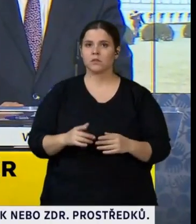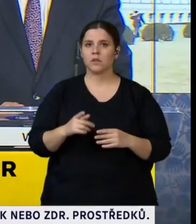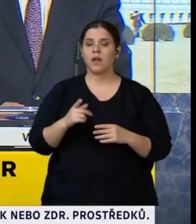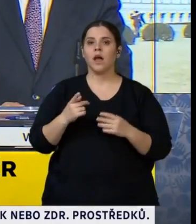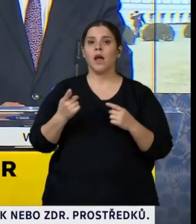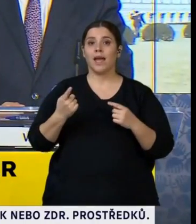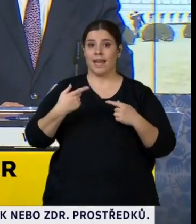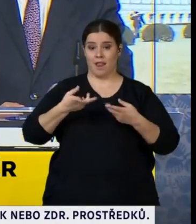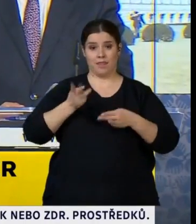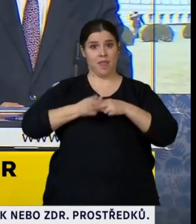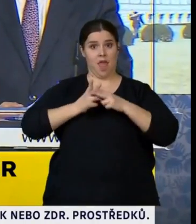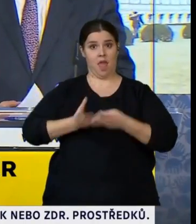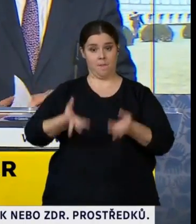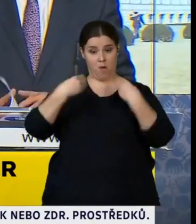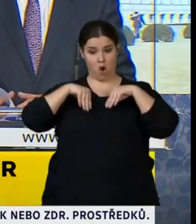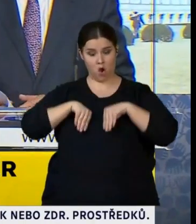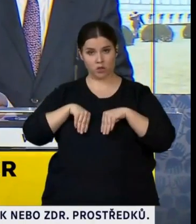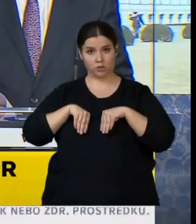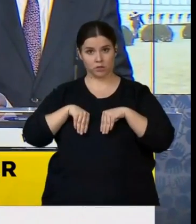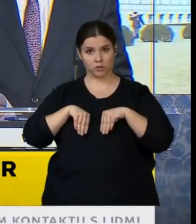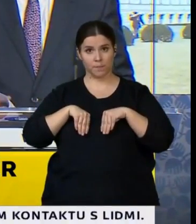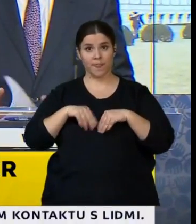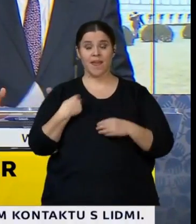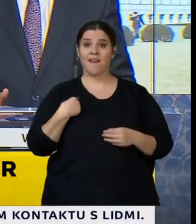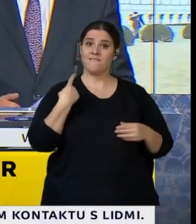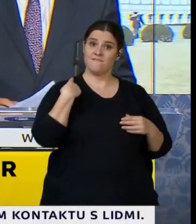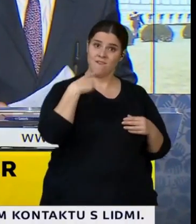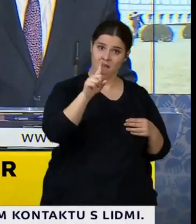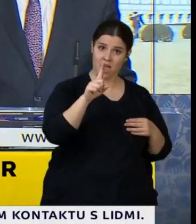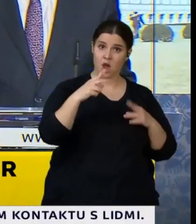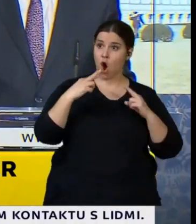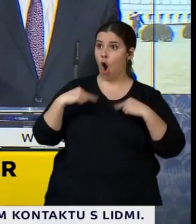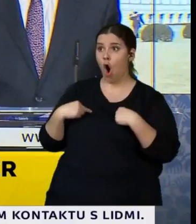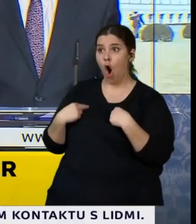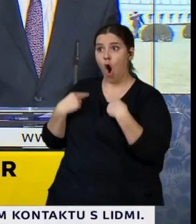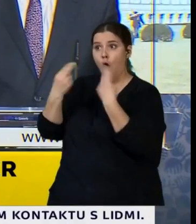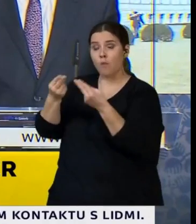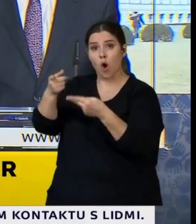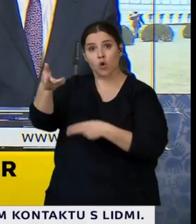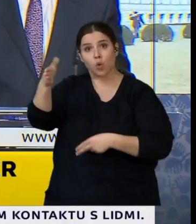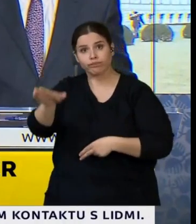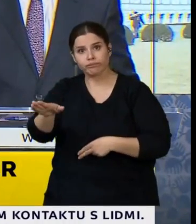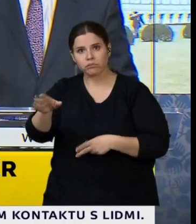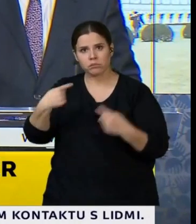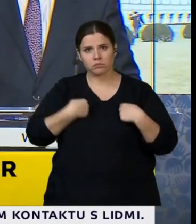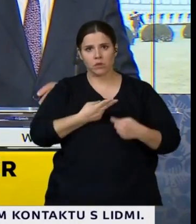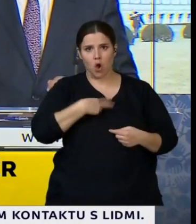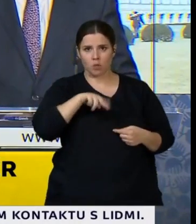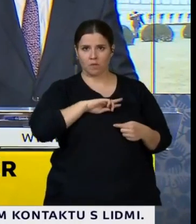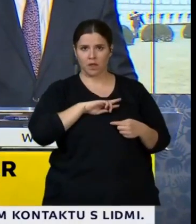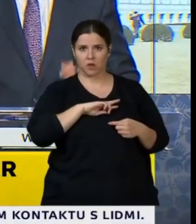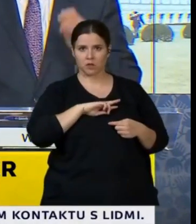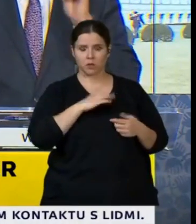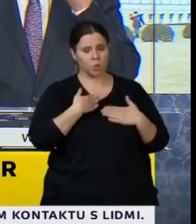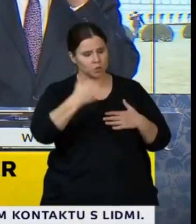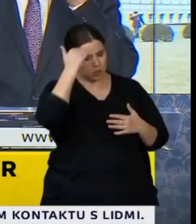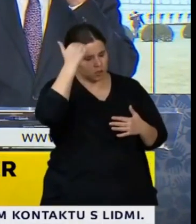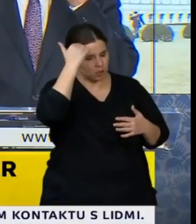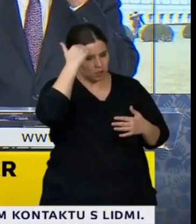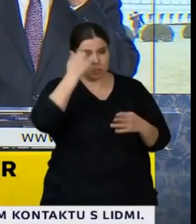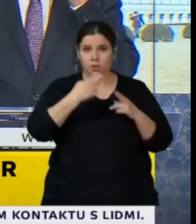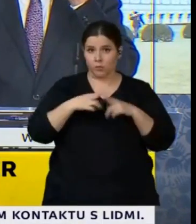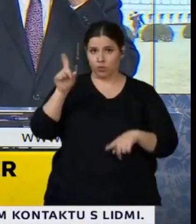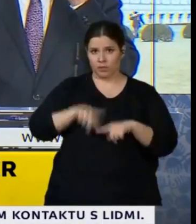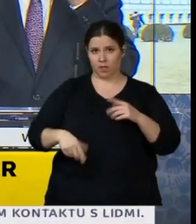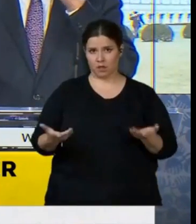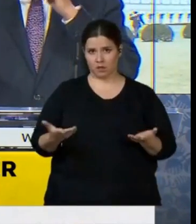umře. Vynační sankce tam tedy není. Nechci mě domluvit. Těm lidem hrozí to, že někoho nakazí, on pak umře a jim to bude celý život líto. To je to nejhoršící,